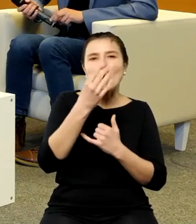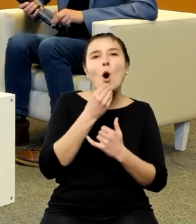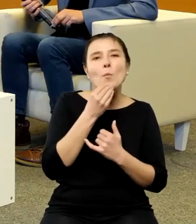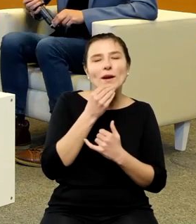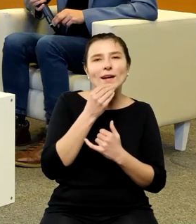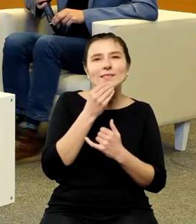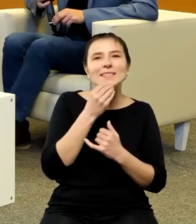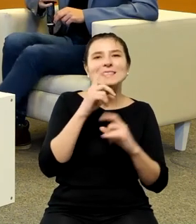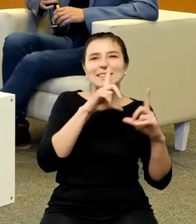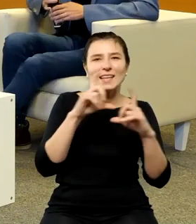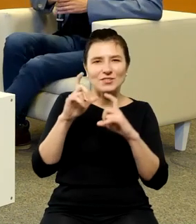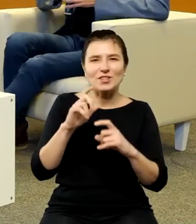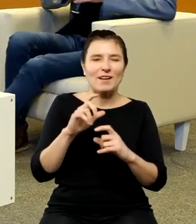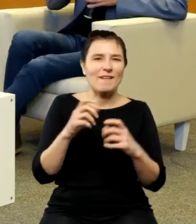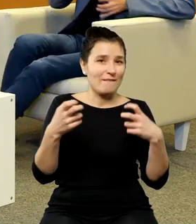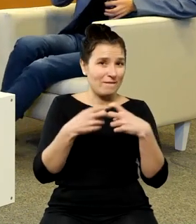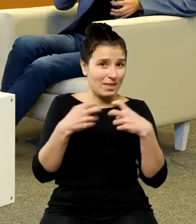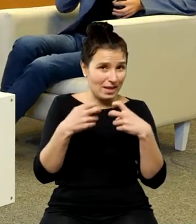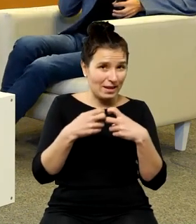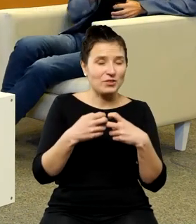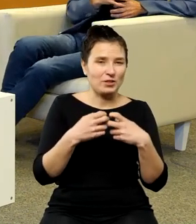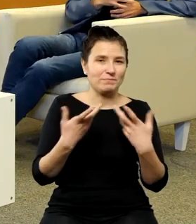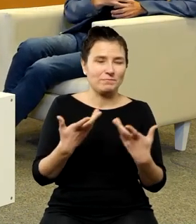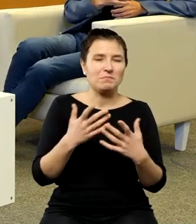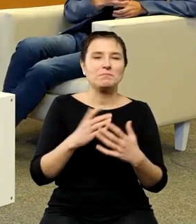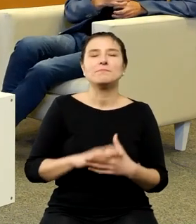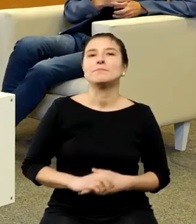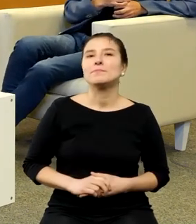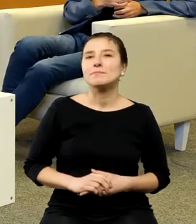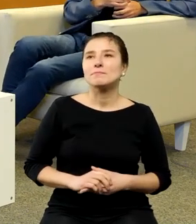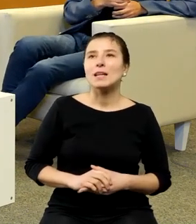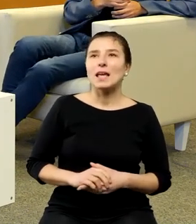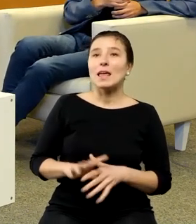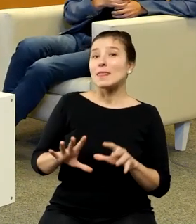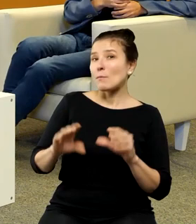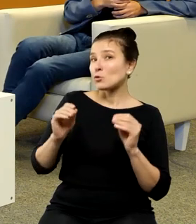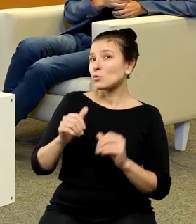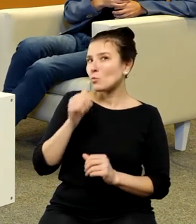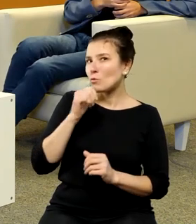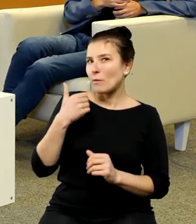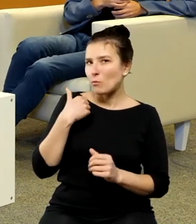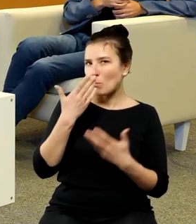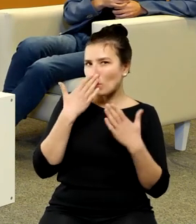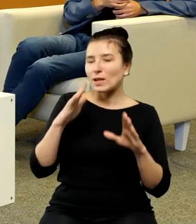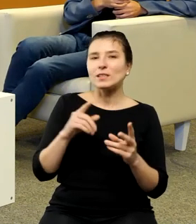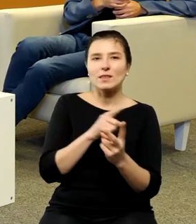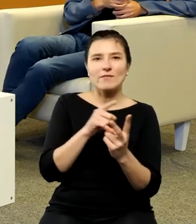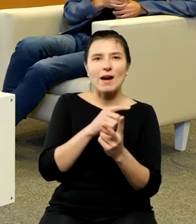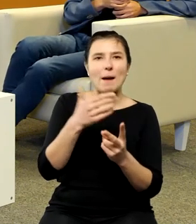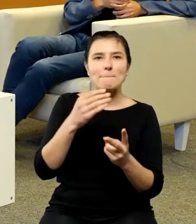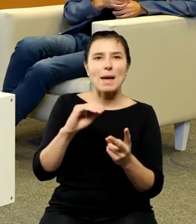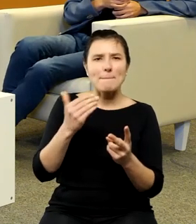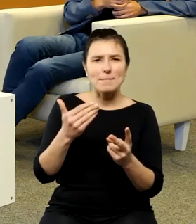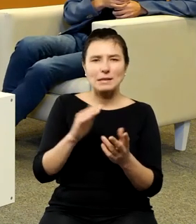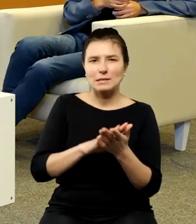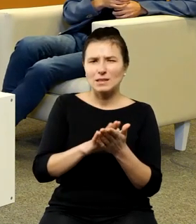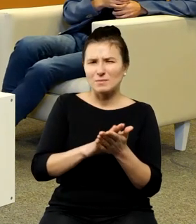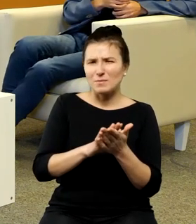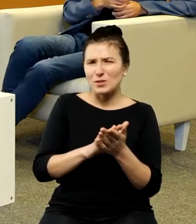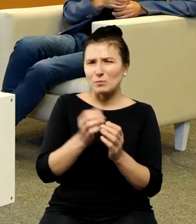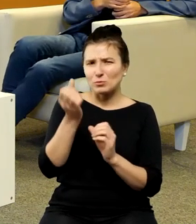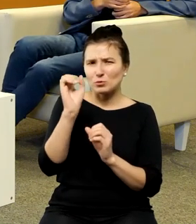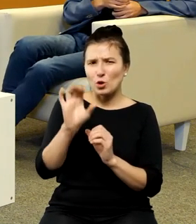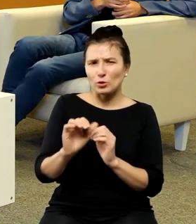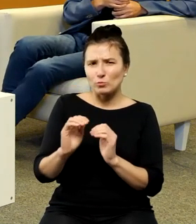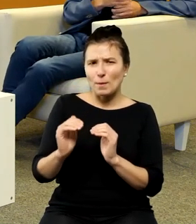próbowałam pokazać nie wiem czy to nie wiem czy przejdziemy do początku te dwa memy przepraszam muszę wiele slajdów